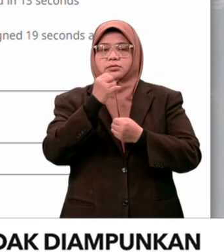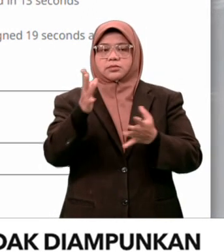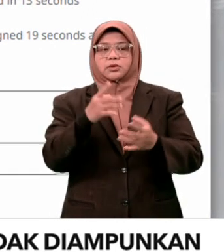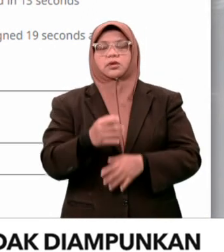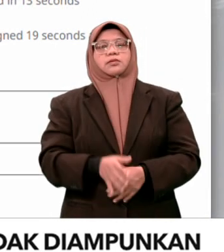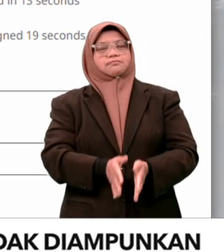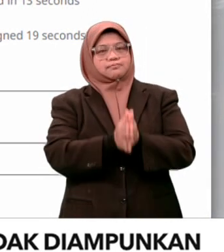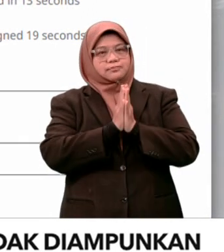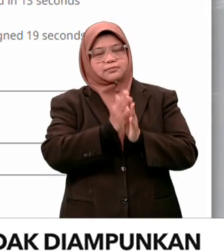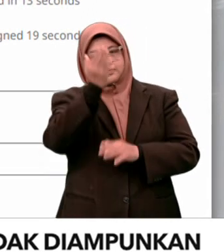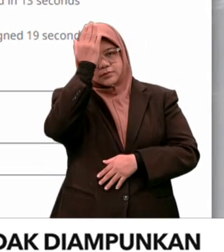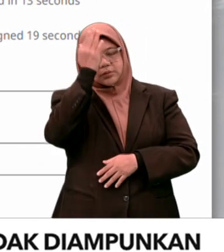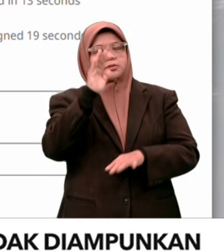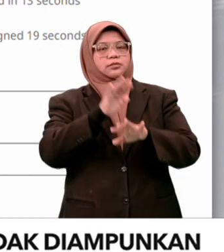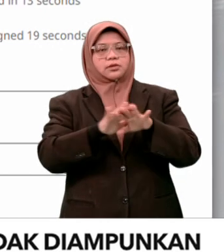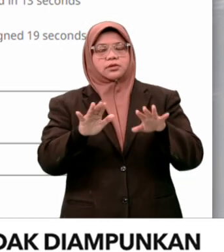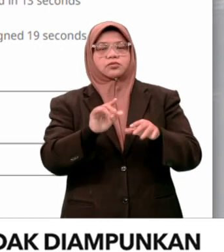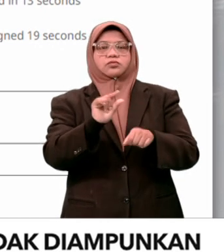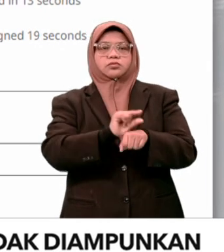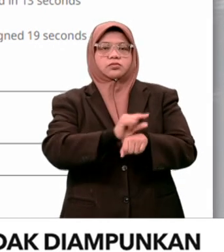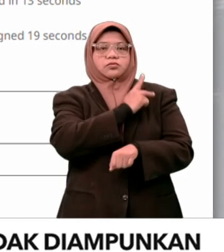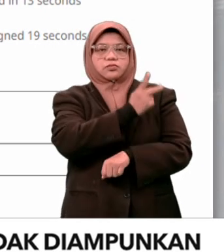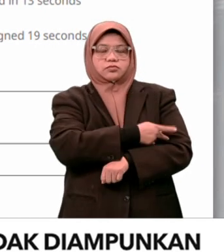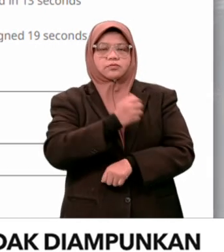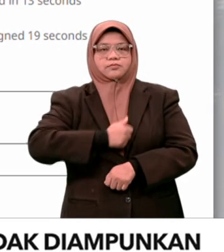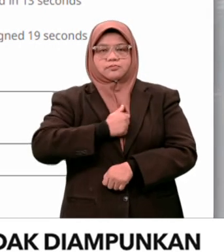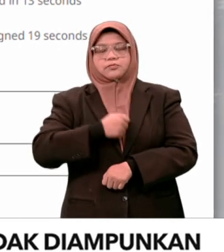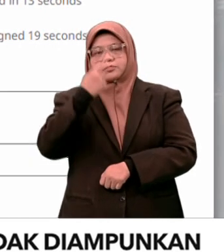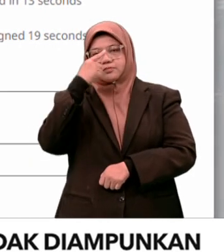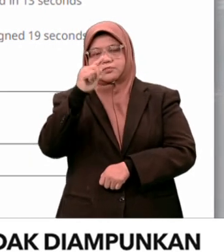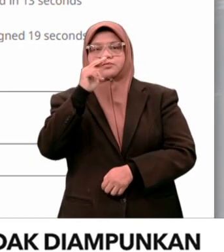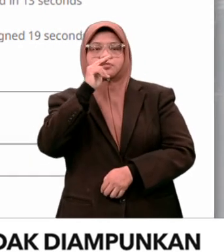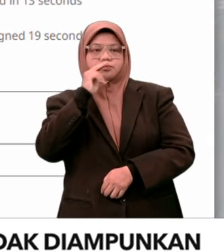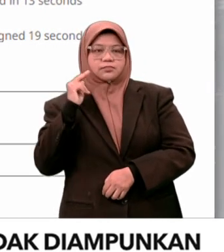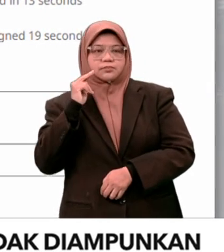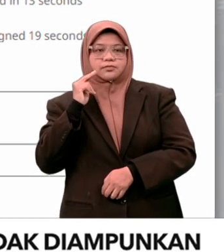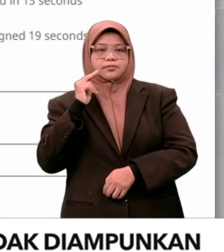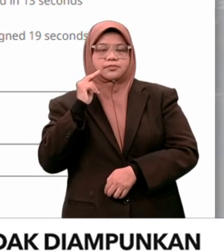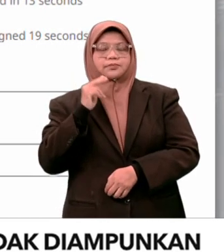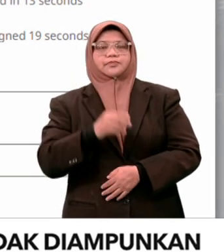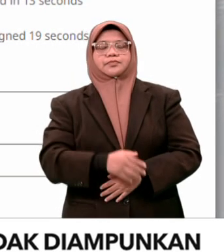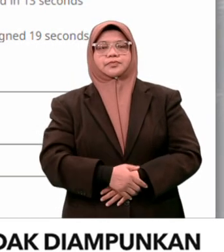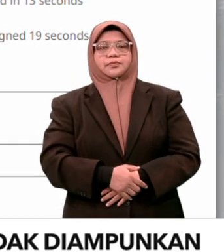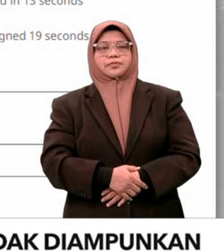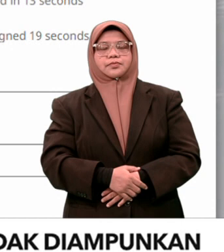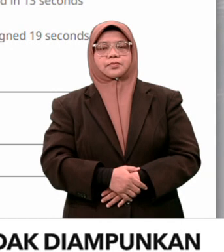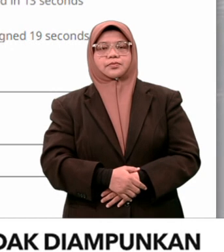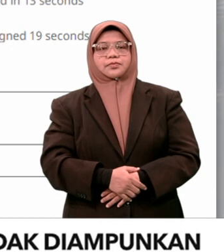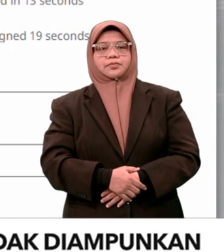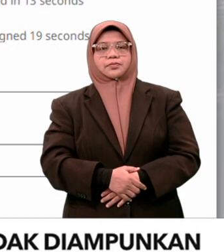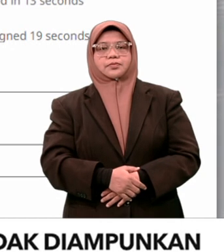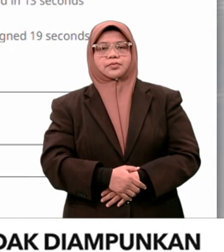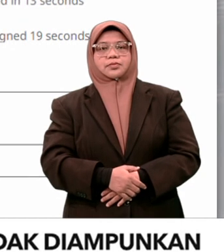yang dipertuan agung tidak menggunakan kuasa pengampunan terhadap bekas Perdana Menteri Datuk Seri Muhammad Najib Terazak.